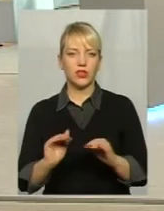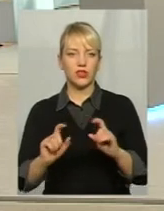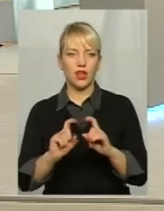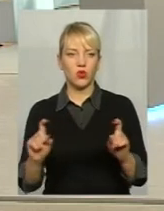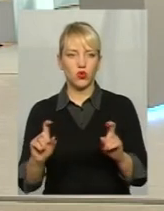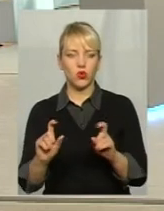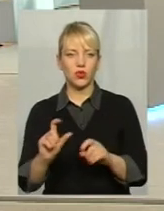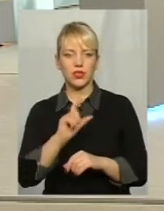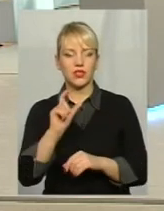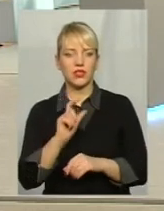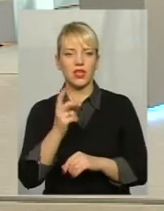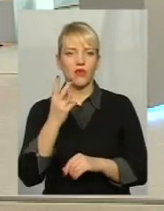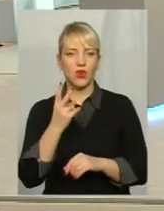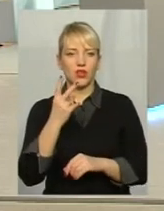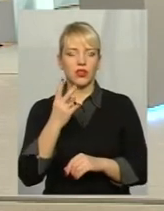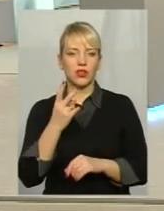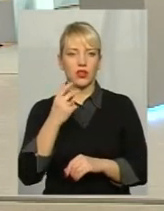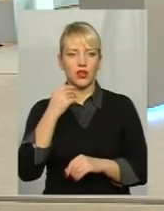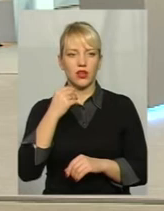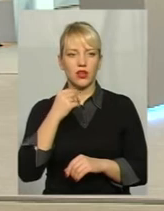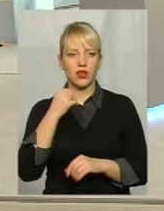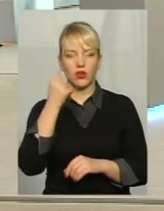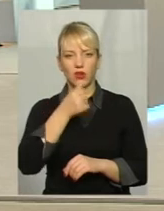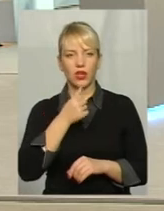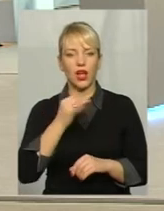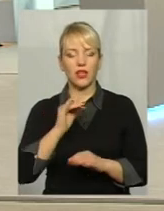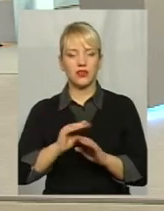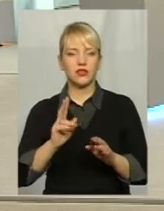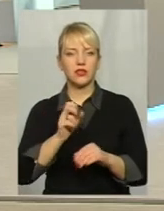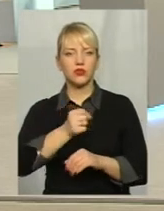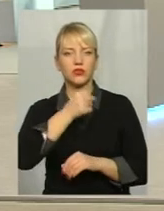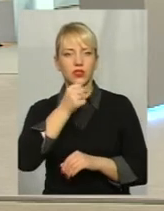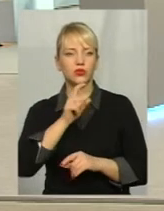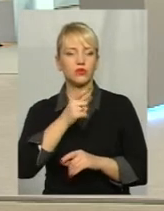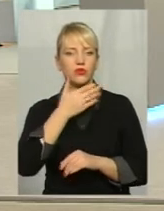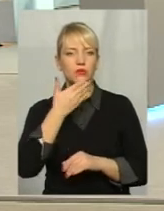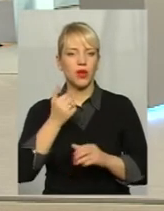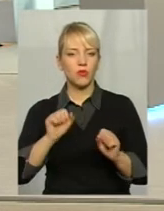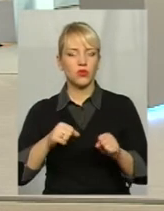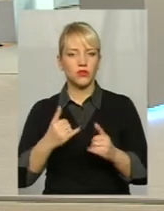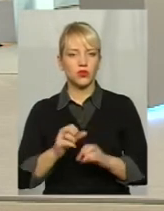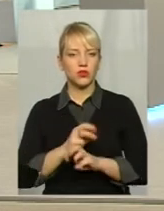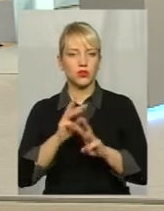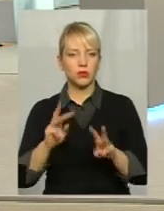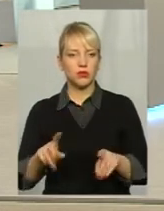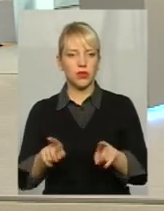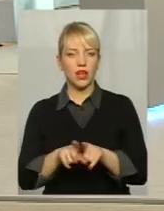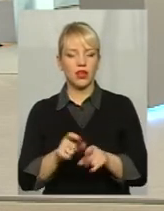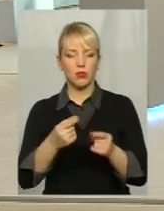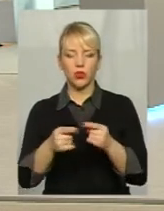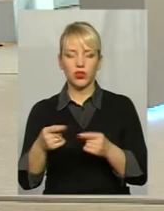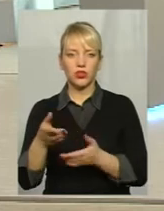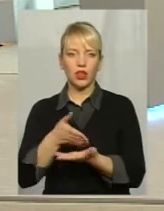,5-річного терміну А діти вже старшого, бо немає можливість сьогодні забезпечити Так і по інших